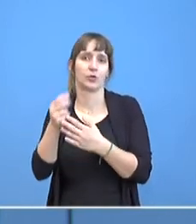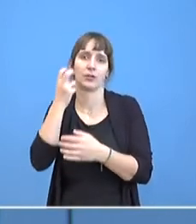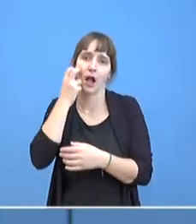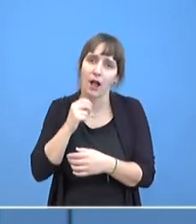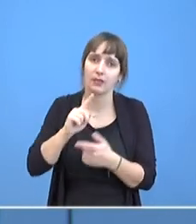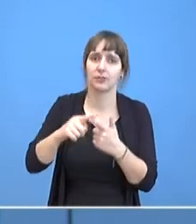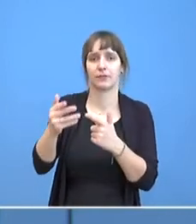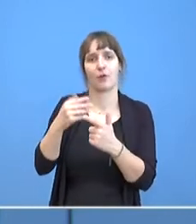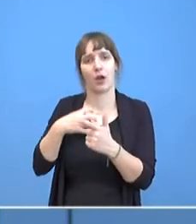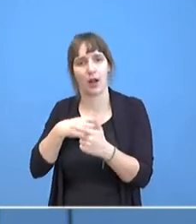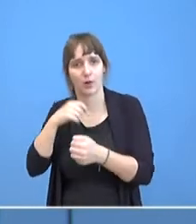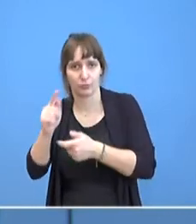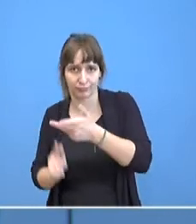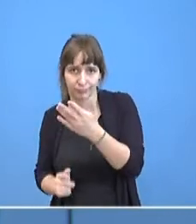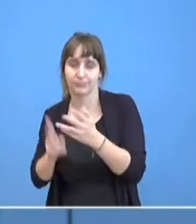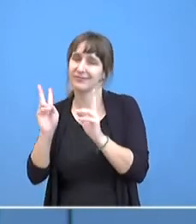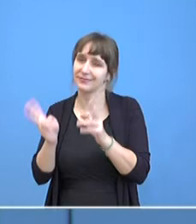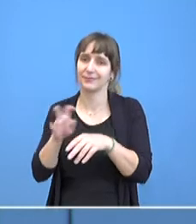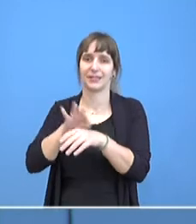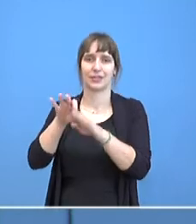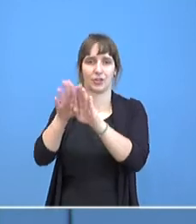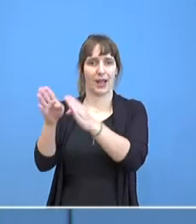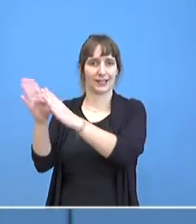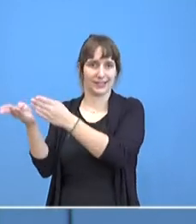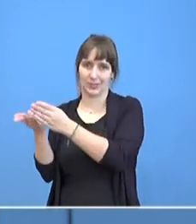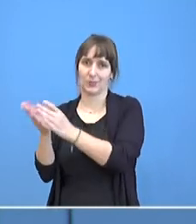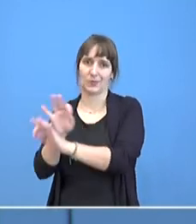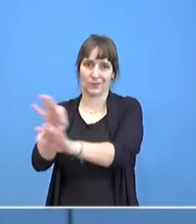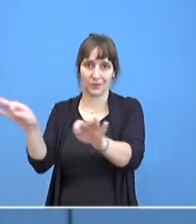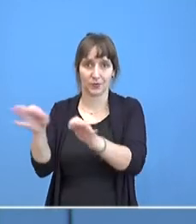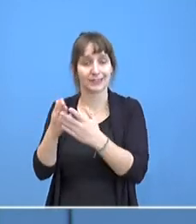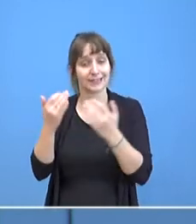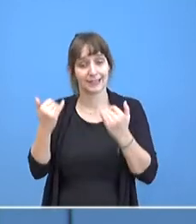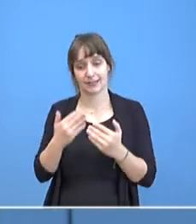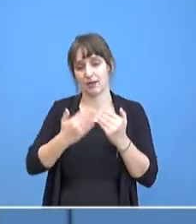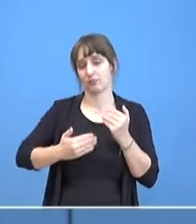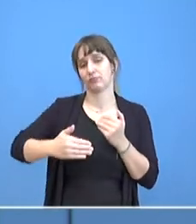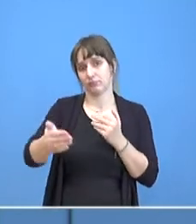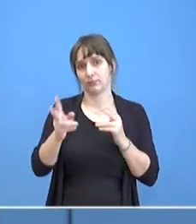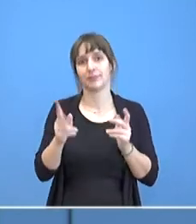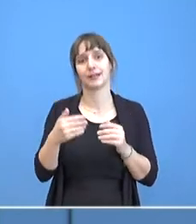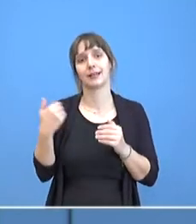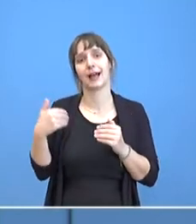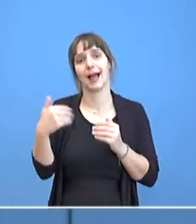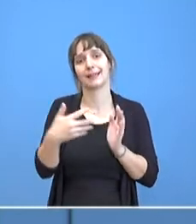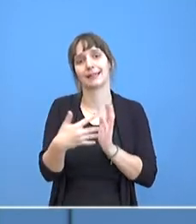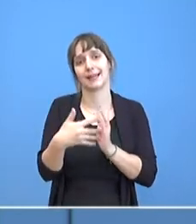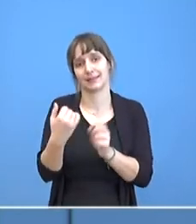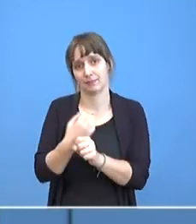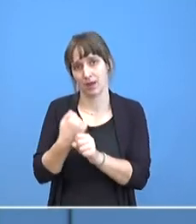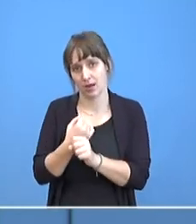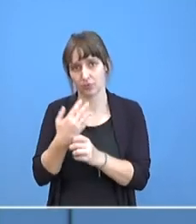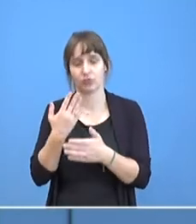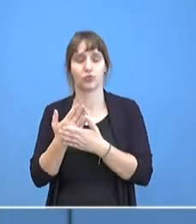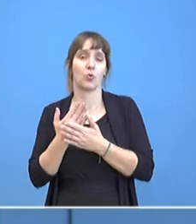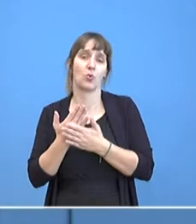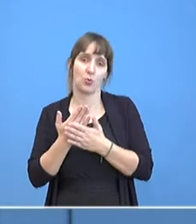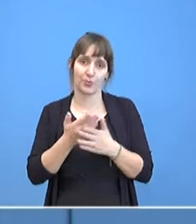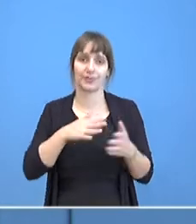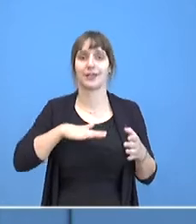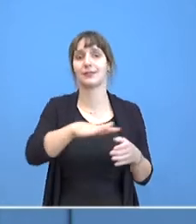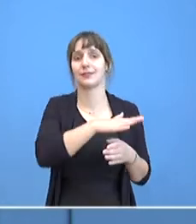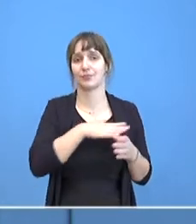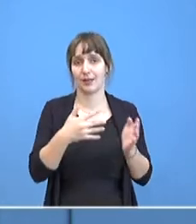Hierfür werden jetzt auch die Voraussetzungen geschaffen für Reihentests. Das gibt es ja schon im Rahmen der nationalen Teststrategie.